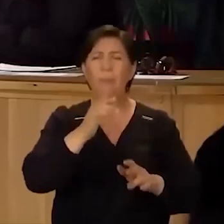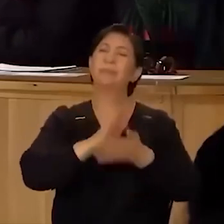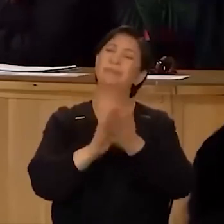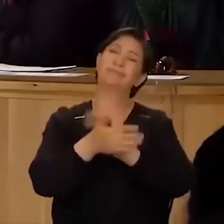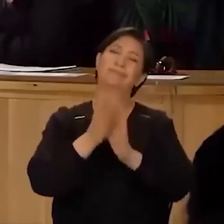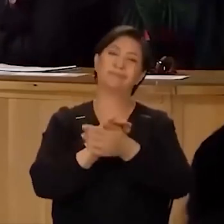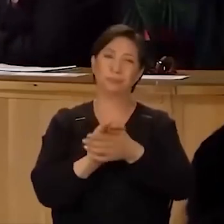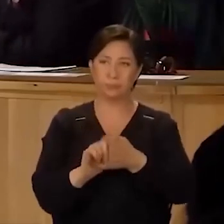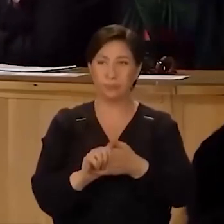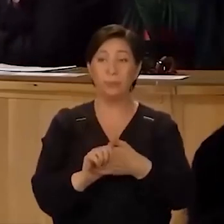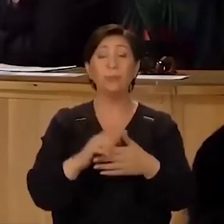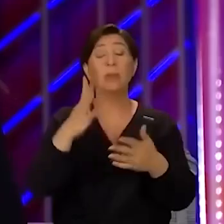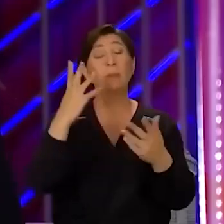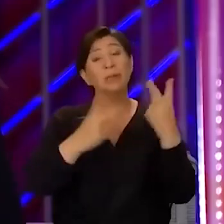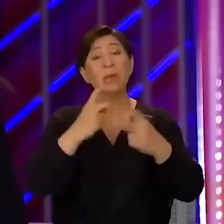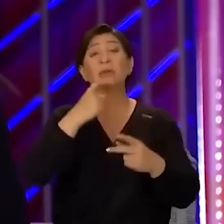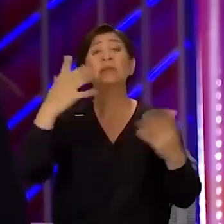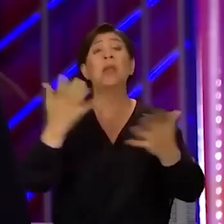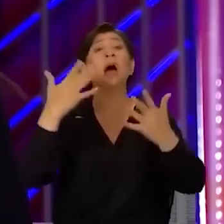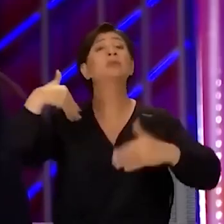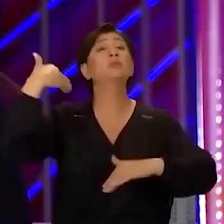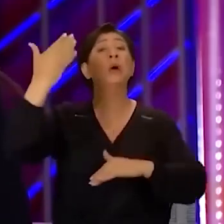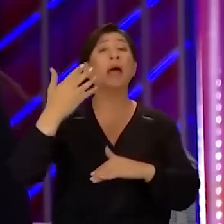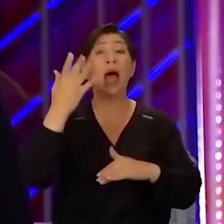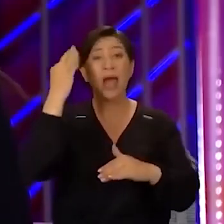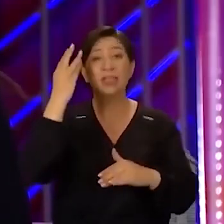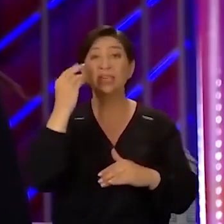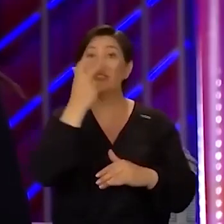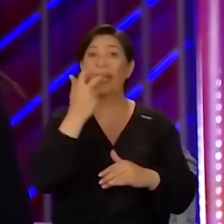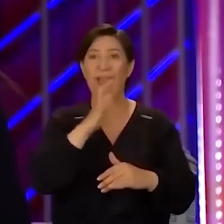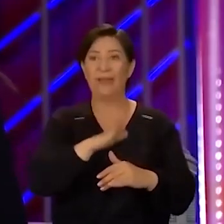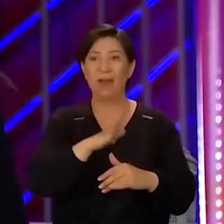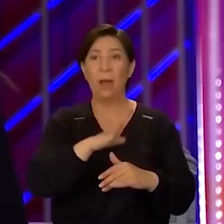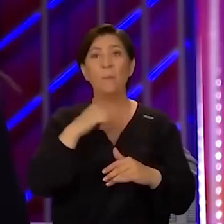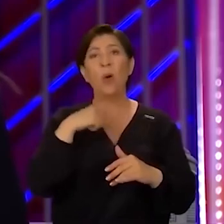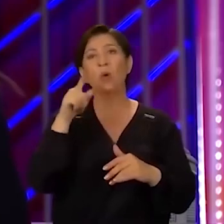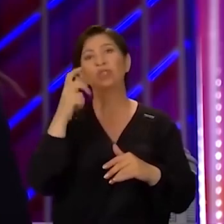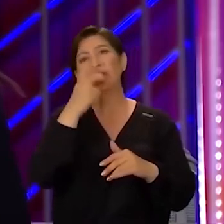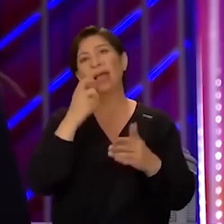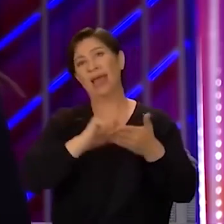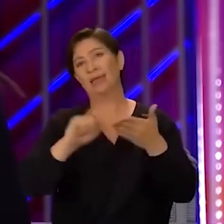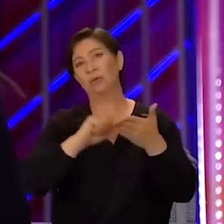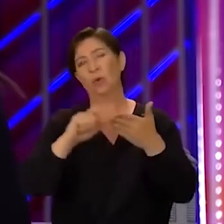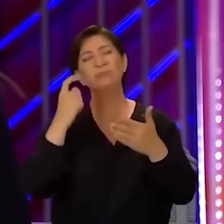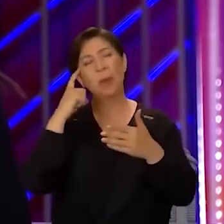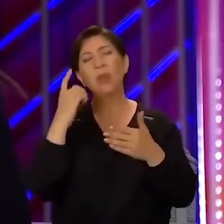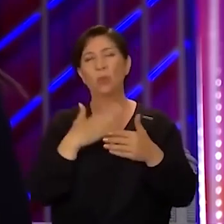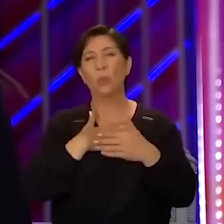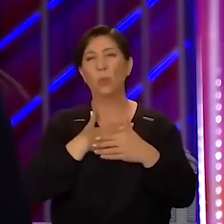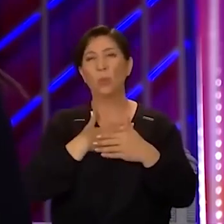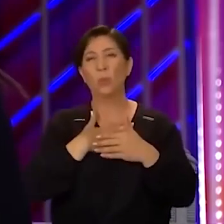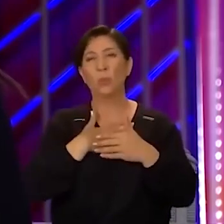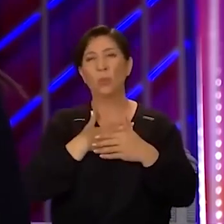bitti. Bir de bazen yıllar sonra anlaşılan şarkılar var. Ben genelde o tarz şarkılar yazıyorum, zannediyorum. Yani